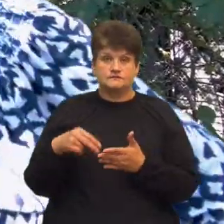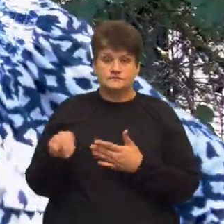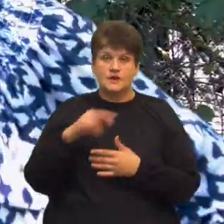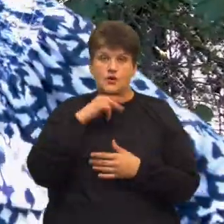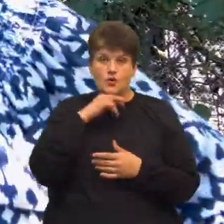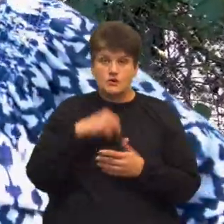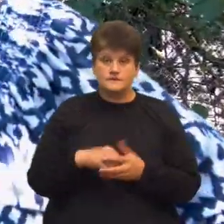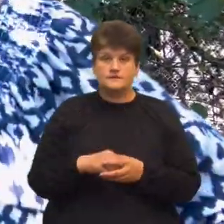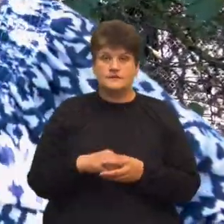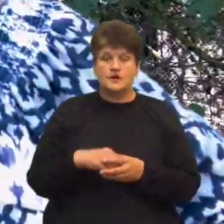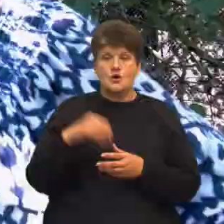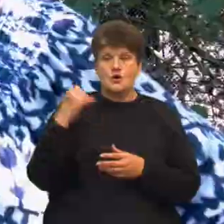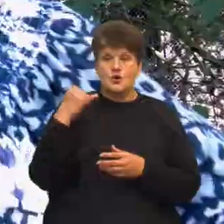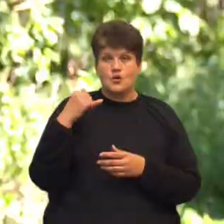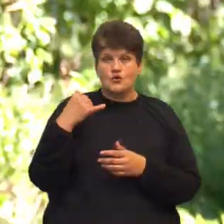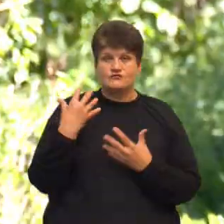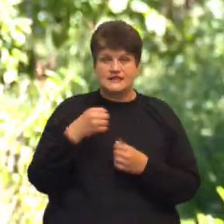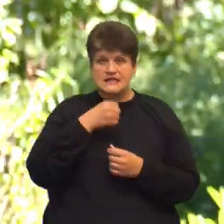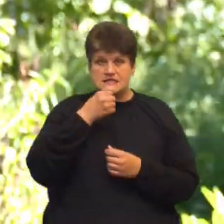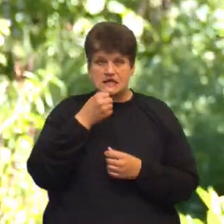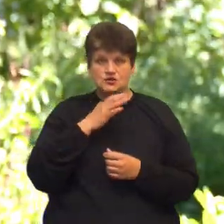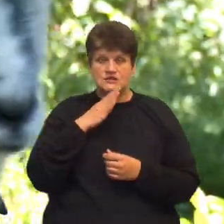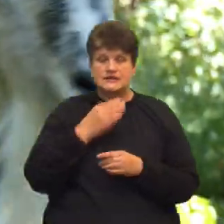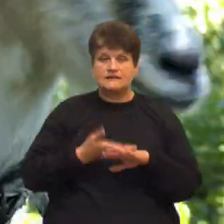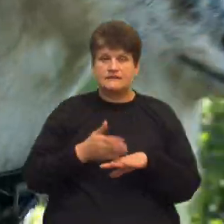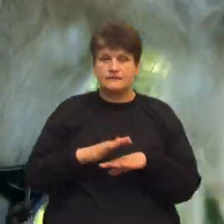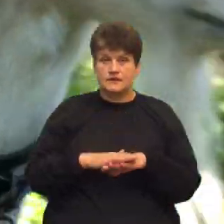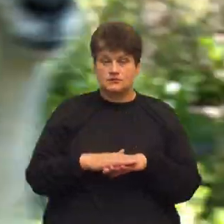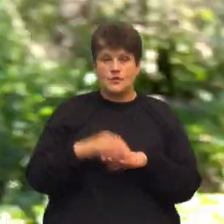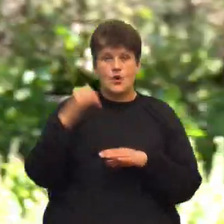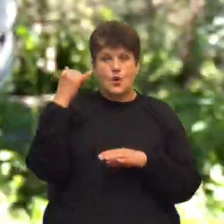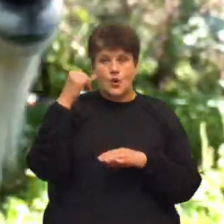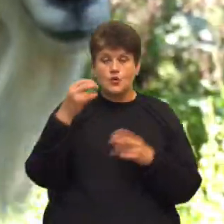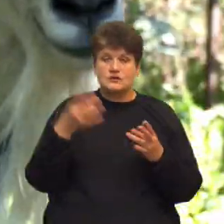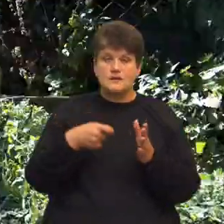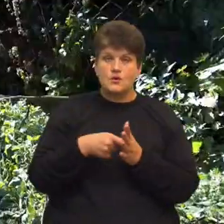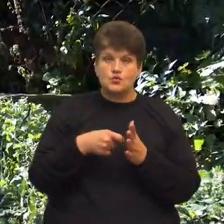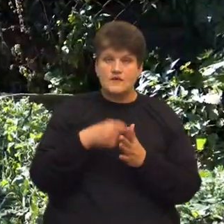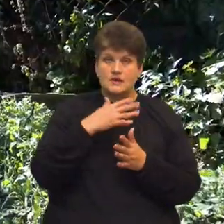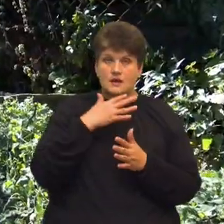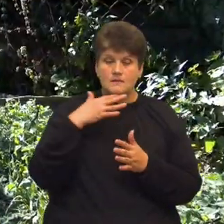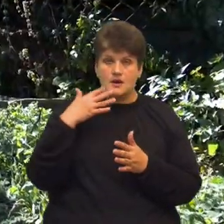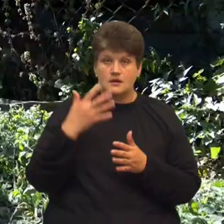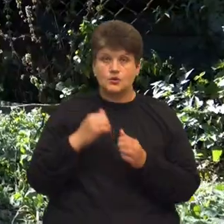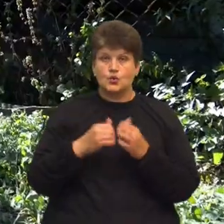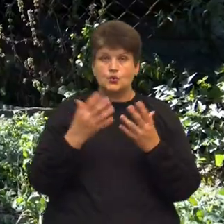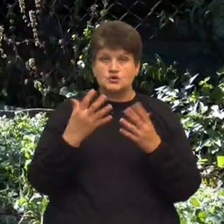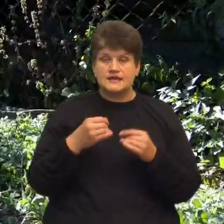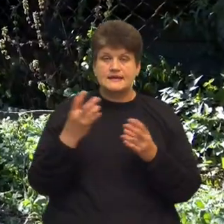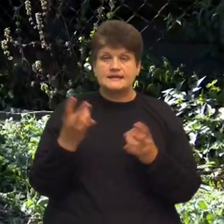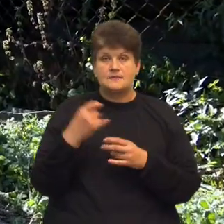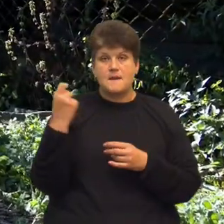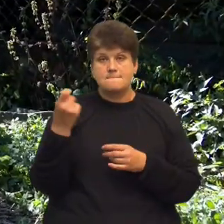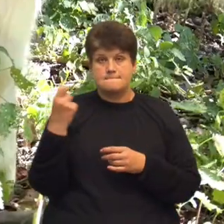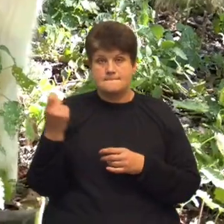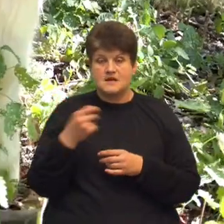для мене вже для старшої жінки затяжко, бо корову треба годувати багато, кожен день треба пашти, а кози